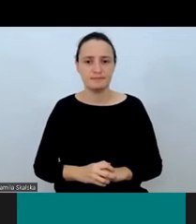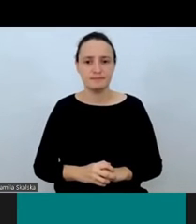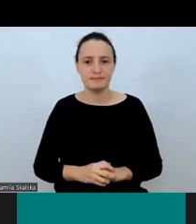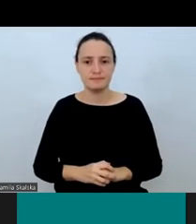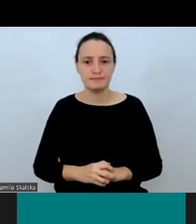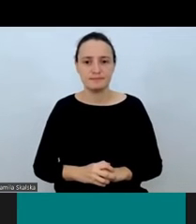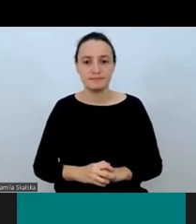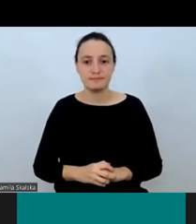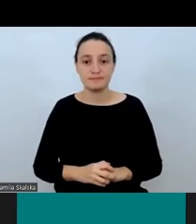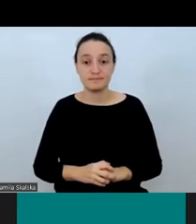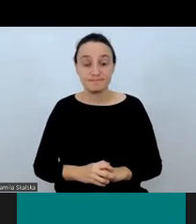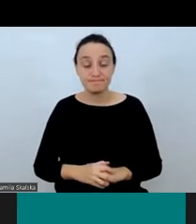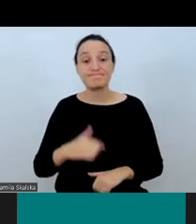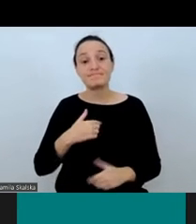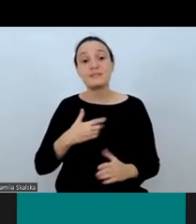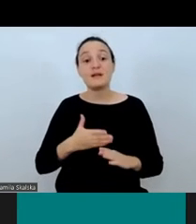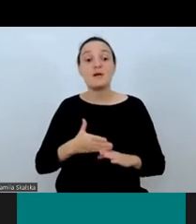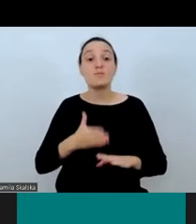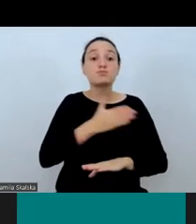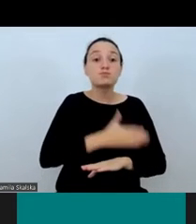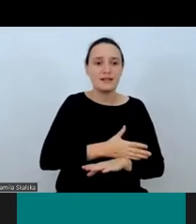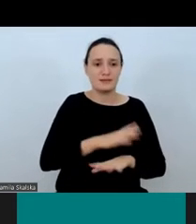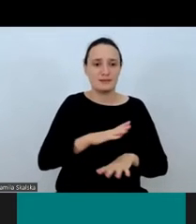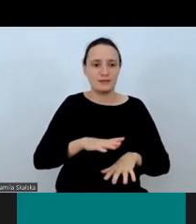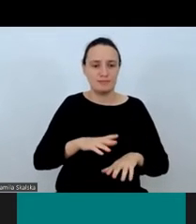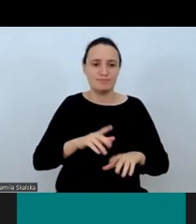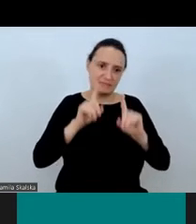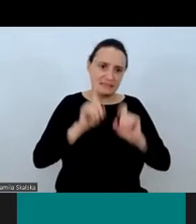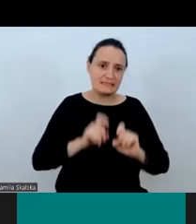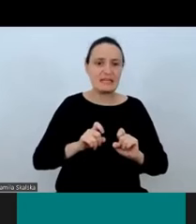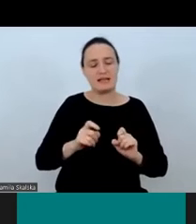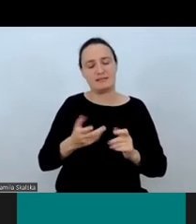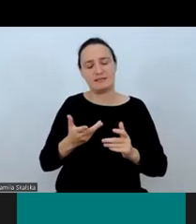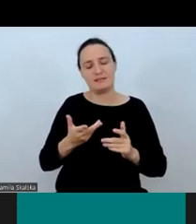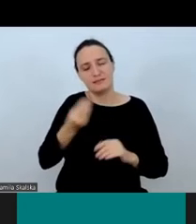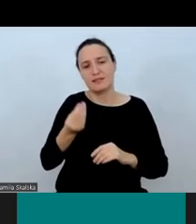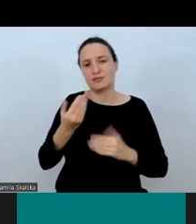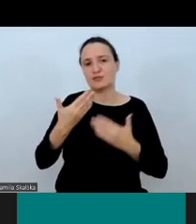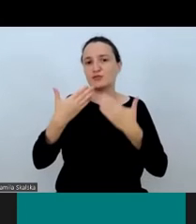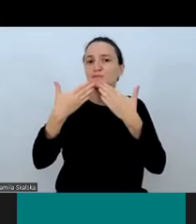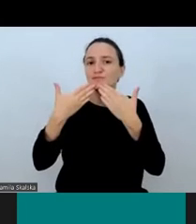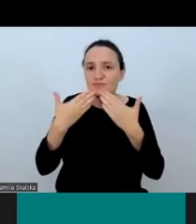Zanim zacznę, chciałabym bardzo podziękować za zaproszenie.